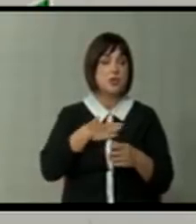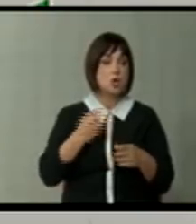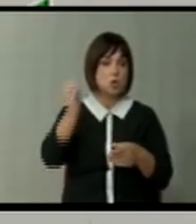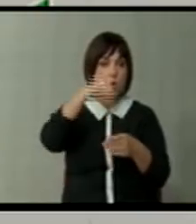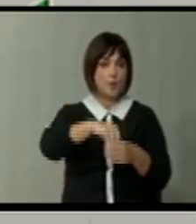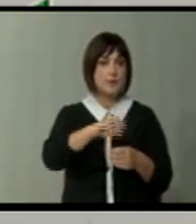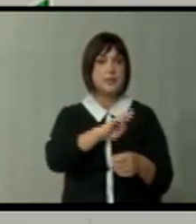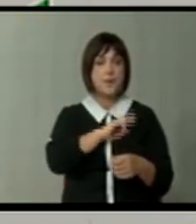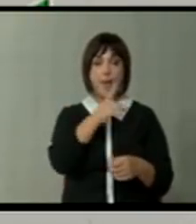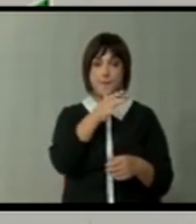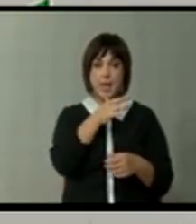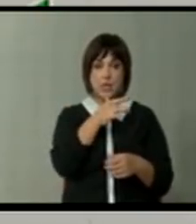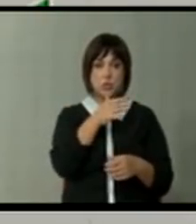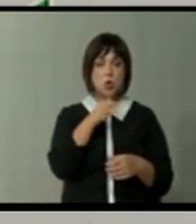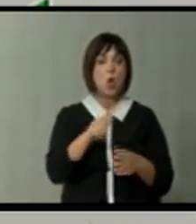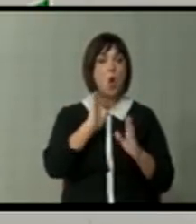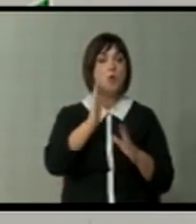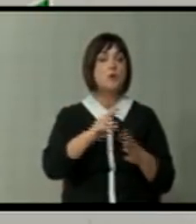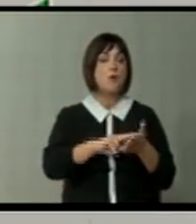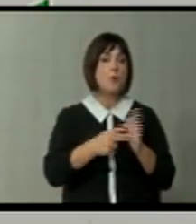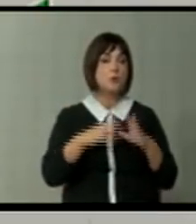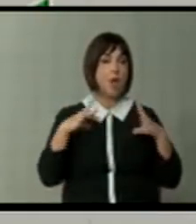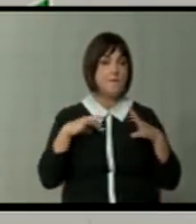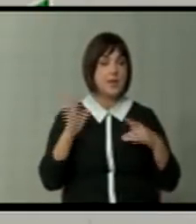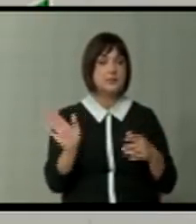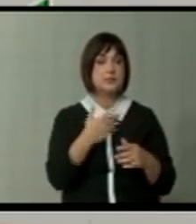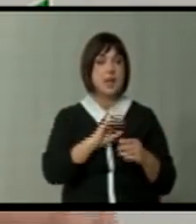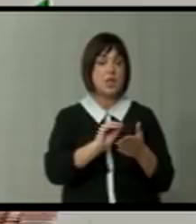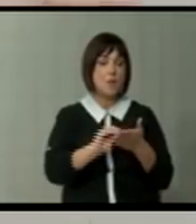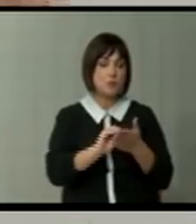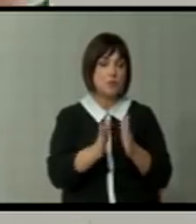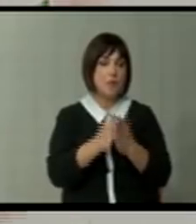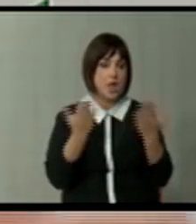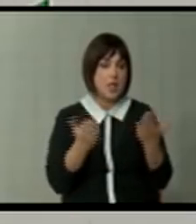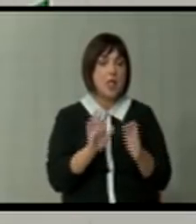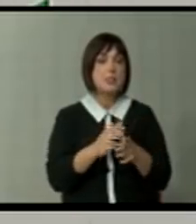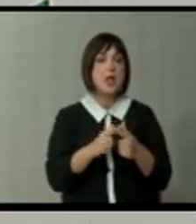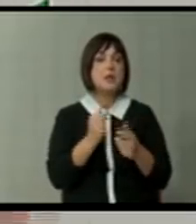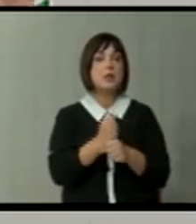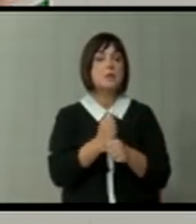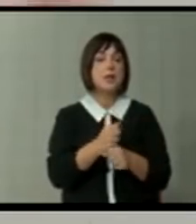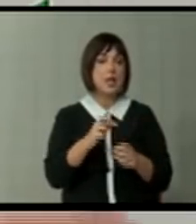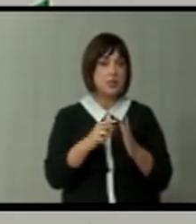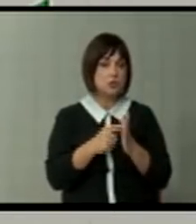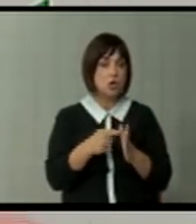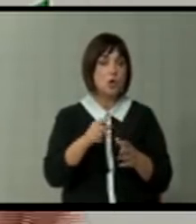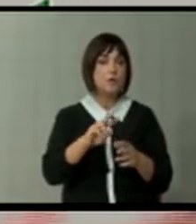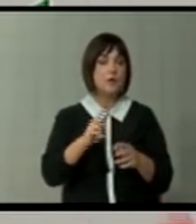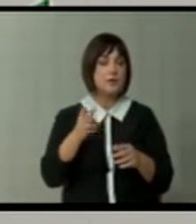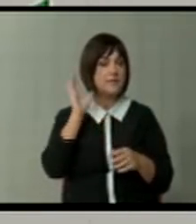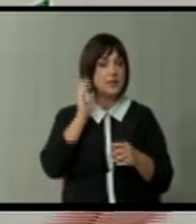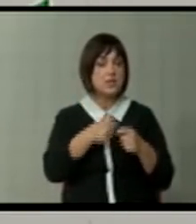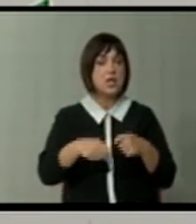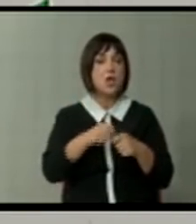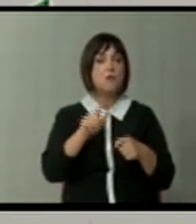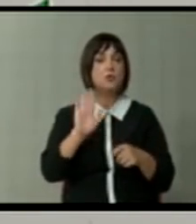за Р. Македонија и одиме во политичка пензија. Дали ќе пишуваме мемуари, дали ќе работиме во НЖО сектор, ќе одиме по ТИНТЕНК институти,